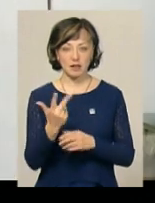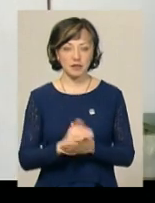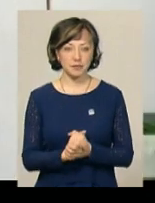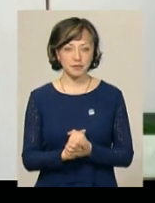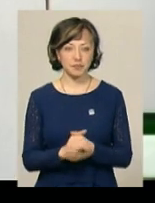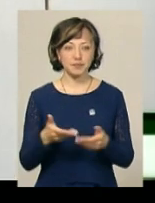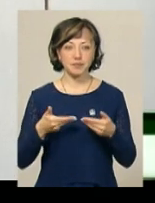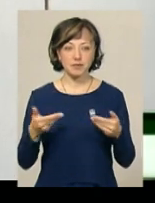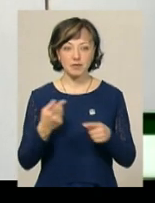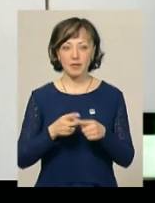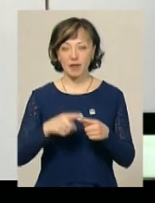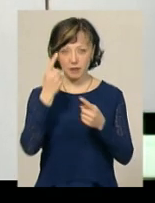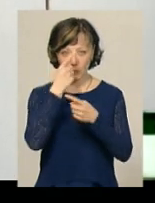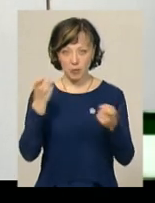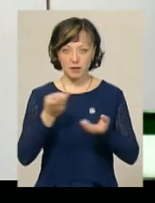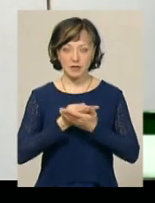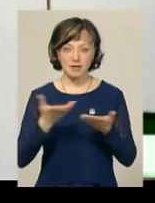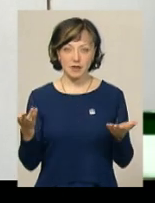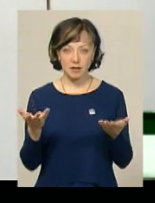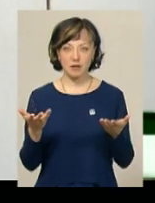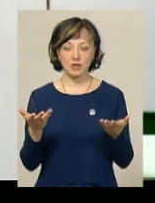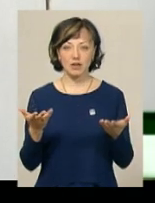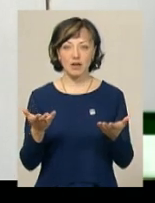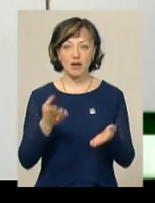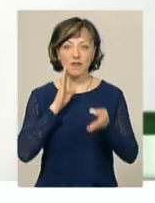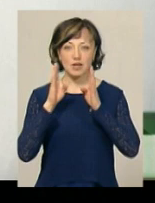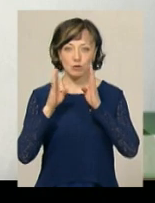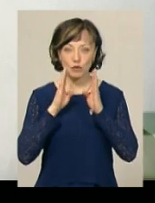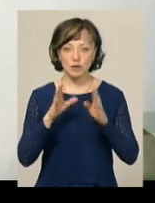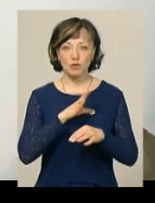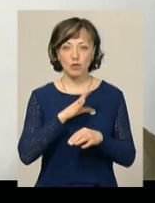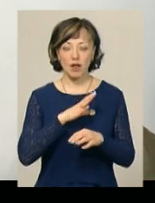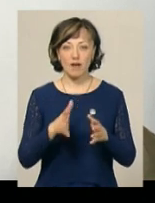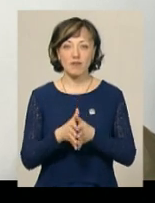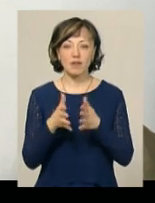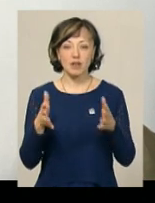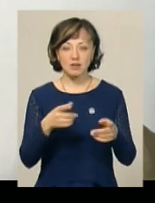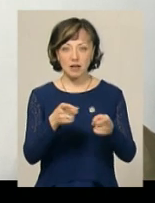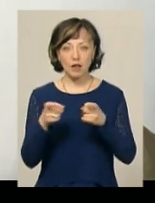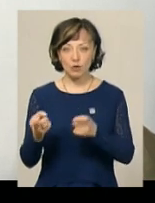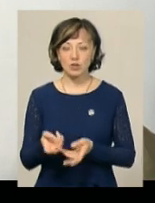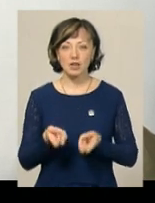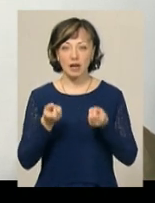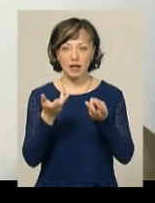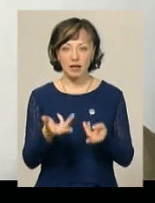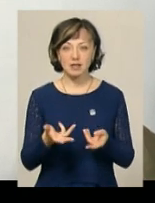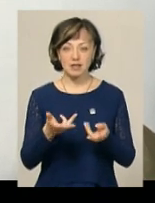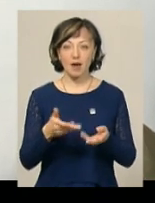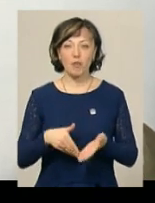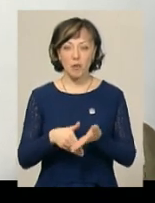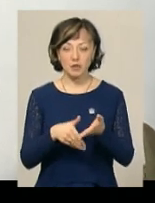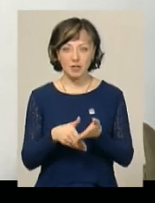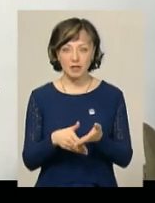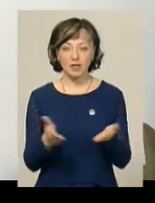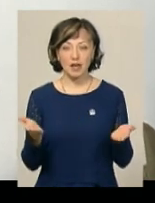Ми дану інформацію висвітлювали в фейсбуці, була досить велика залучена кількість доброчинців